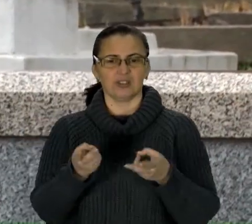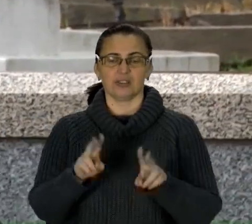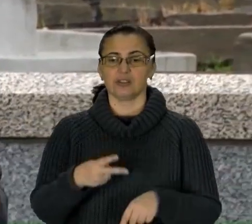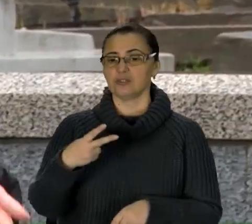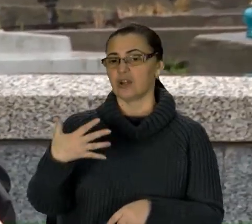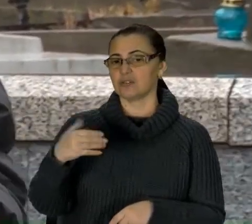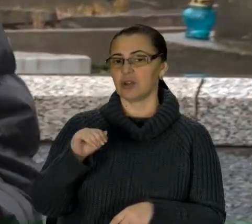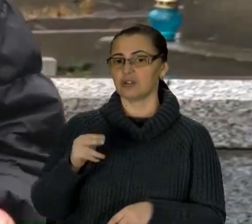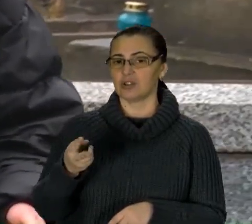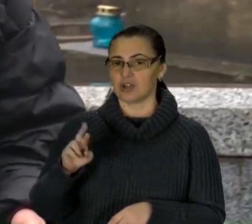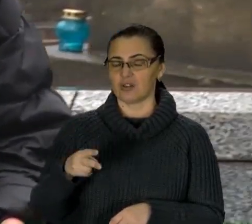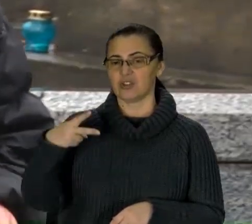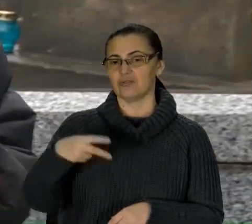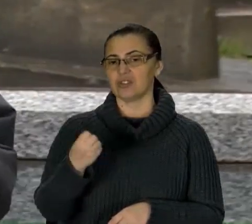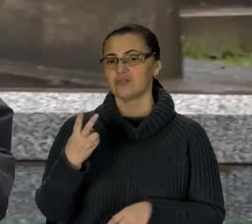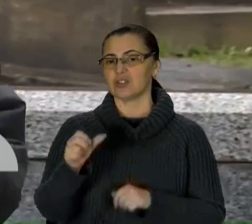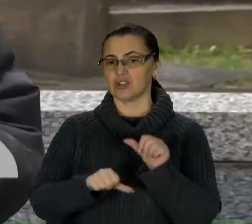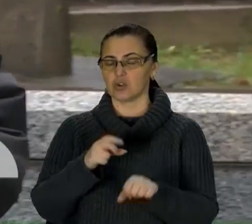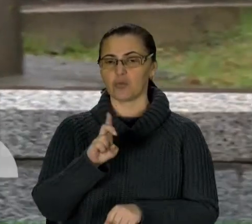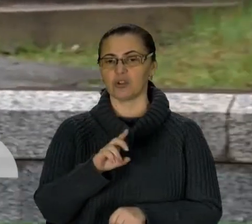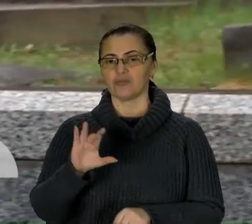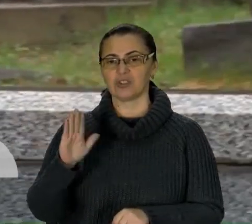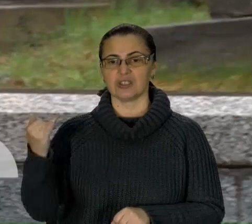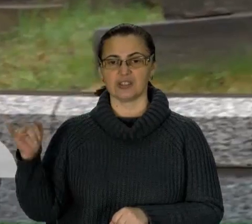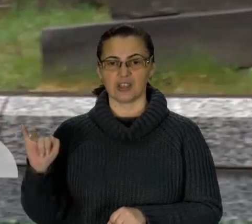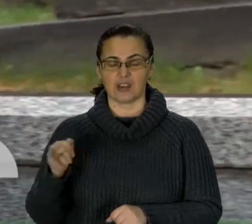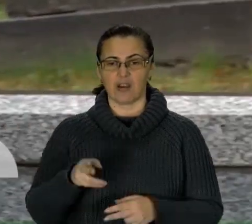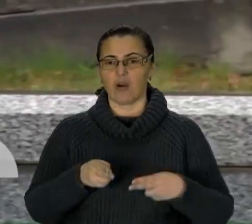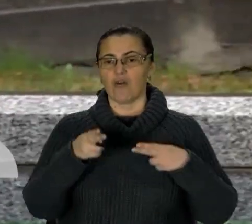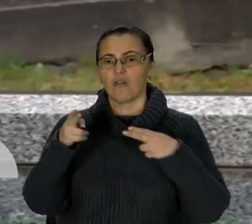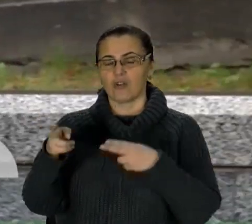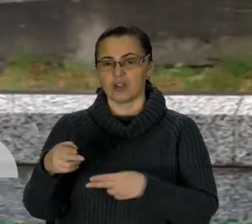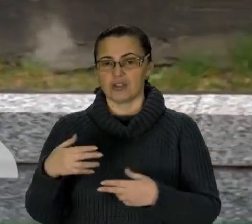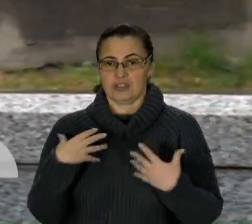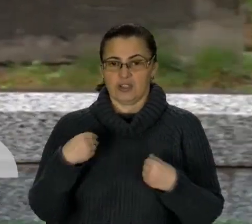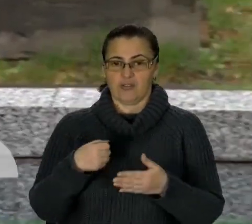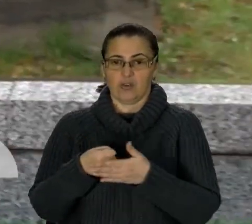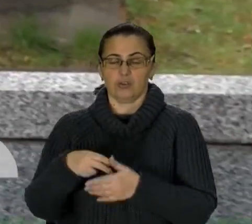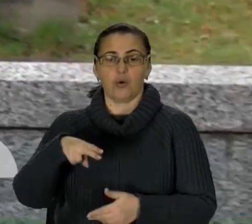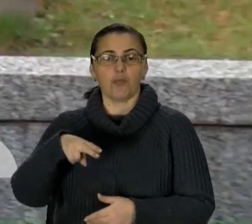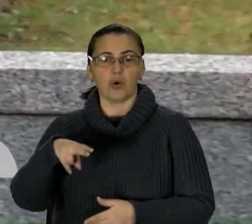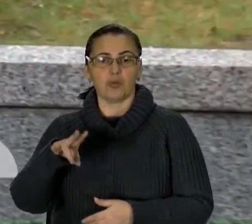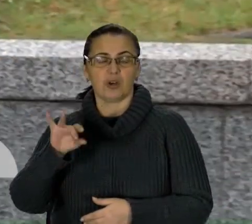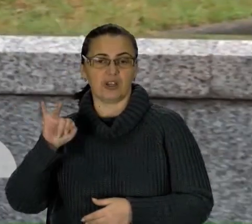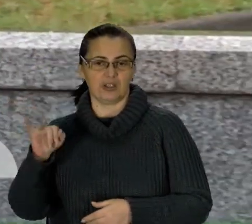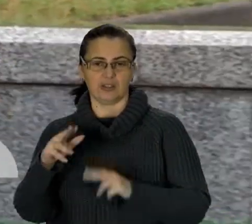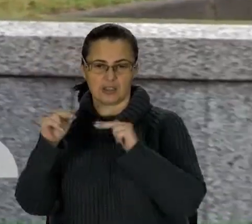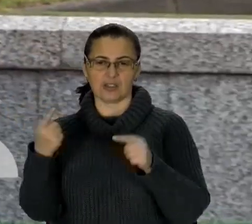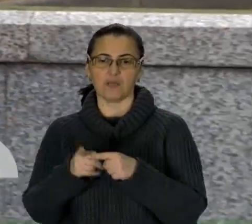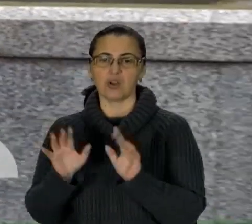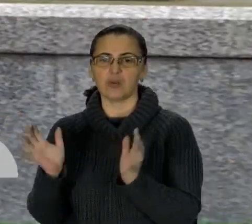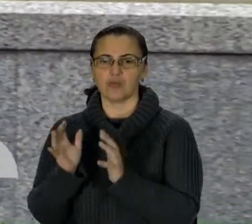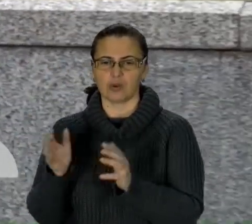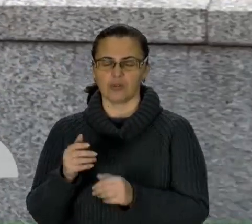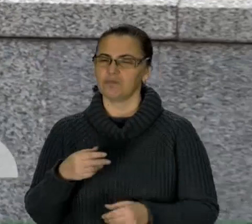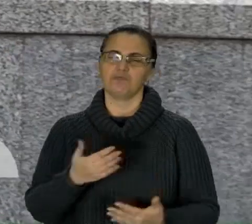травня 2012 року Борис Возницький виїхав зі Львова у Поморяни, до замку, яким опікувався. Він любив швидку їзду,